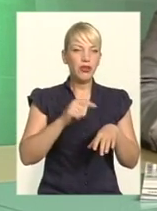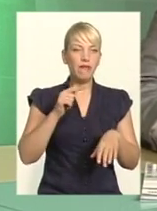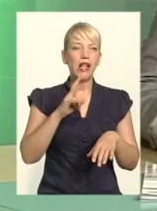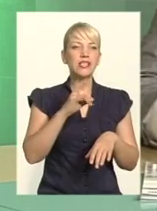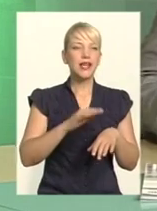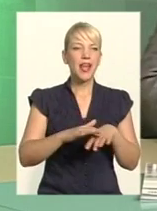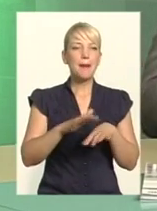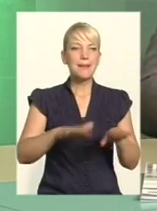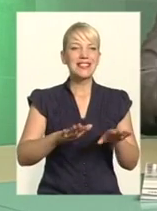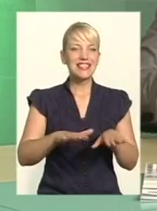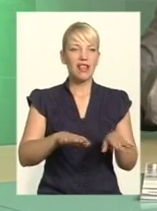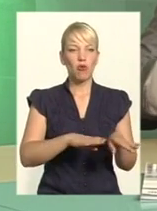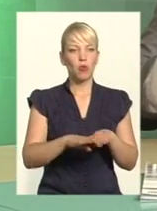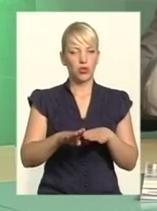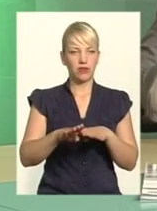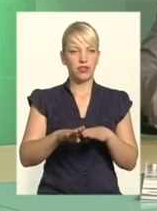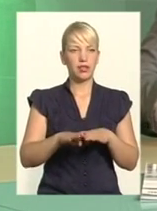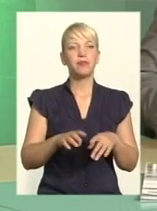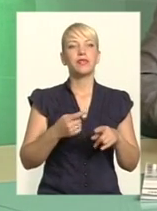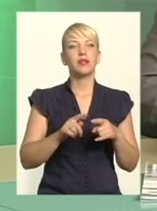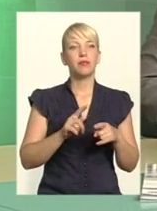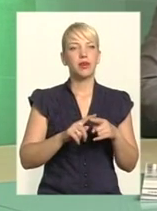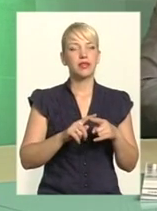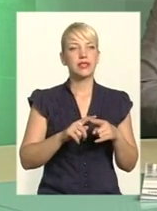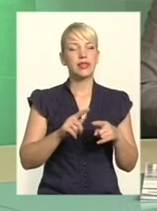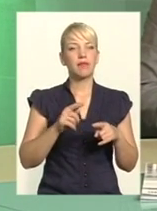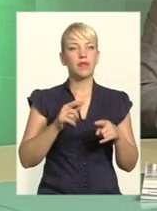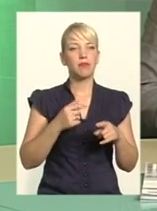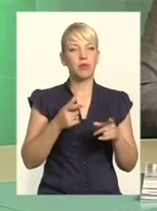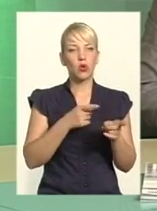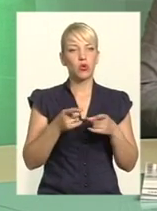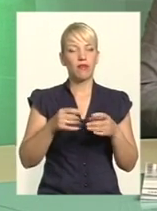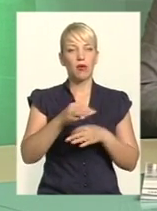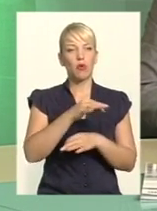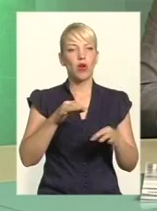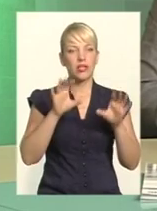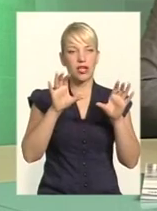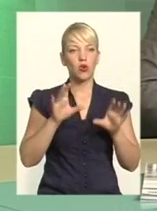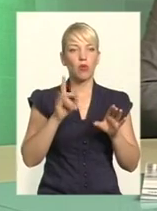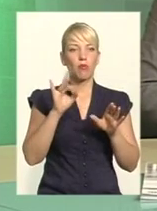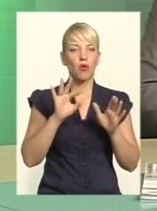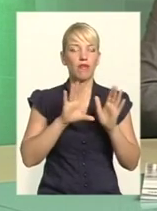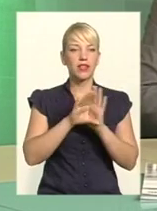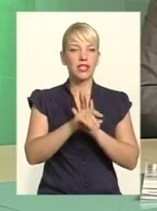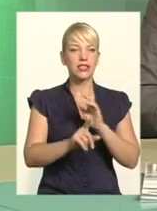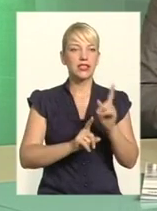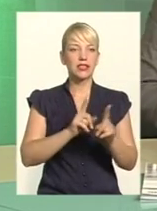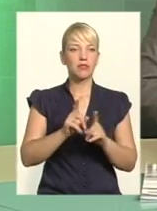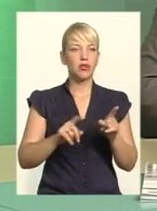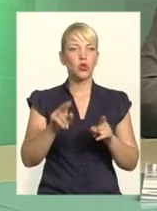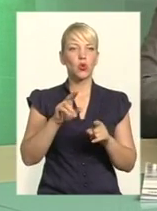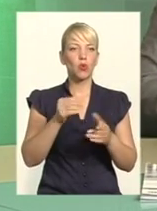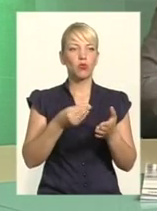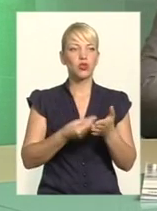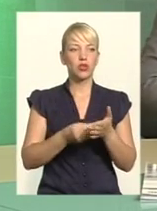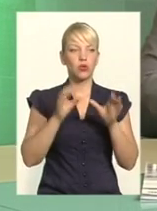проєкт закону, я сьогодні його приніс. Він ще в роботі. Це проєкт закону України про внесення змін до бюджетного кодексу. Ми хочемо внести зміни